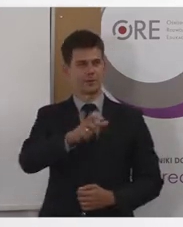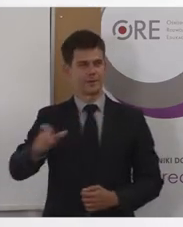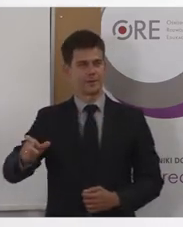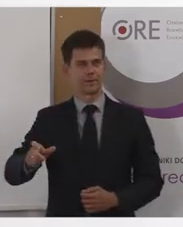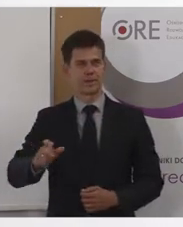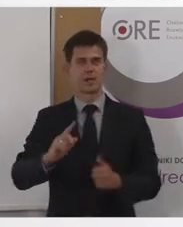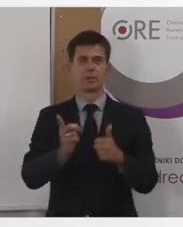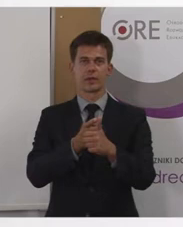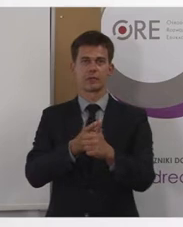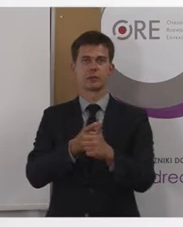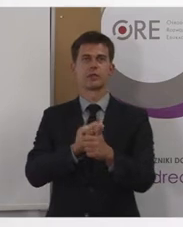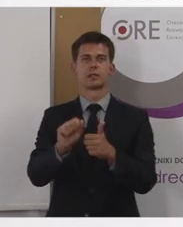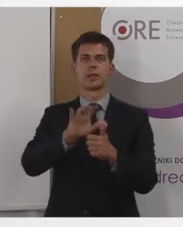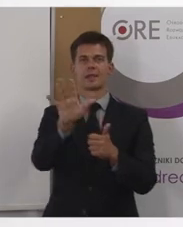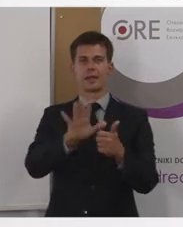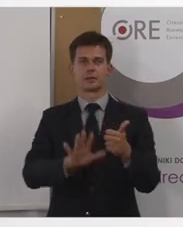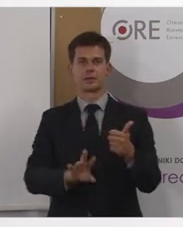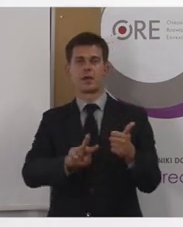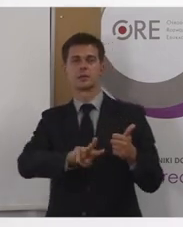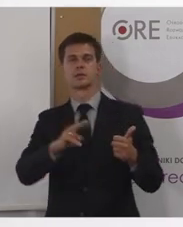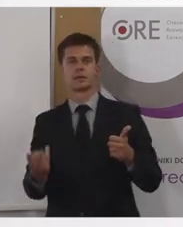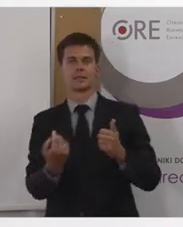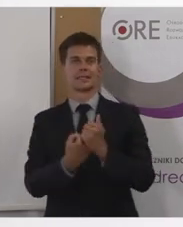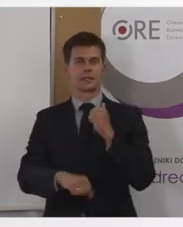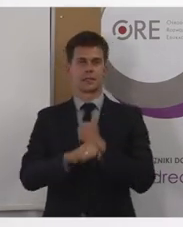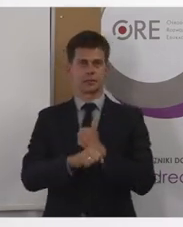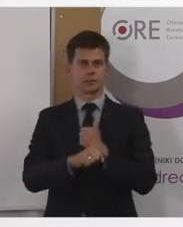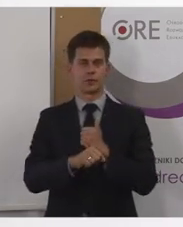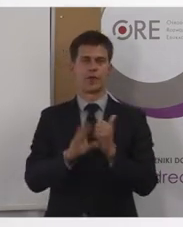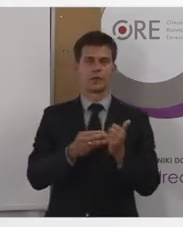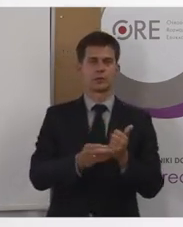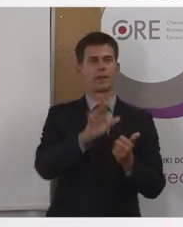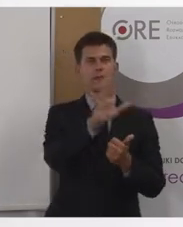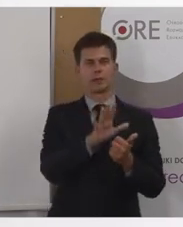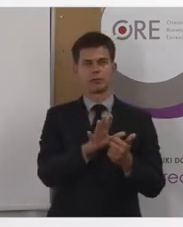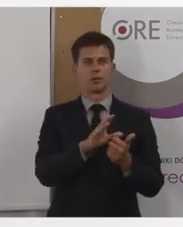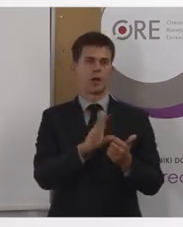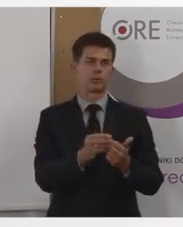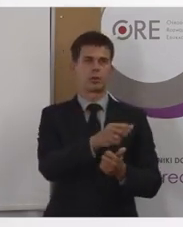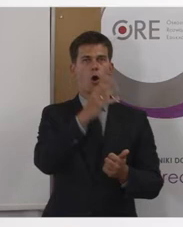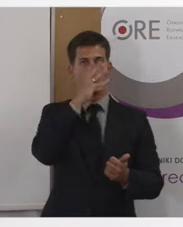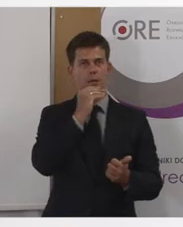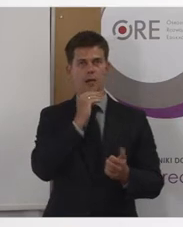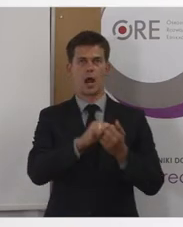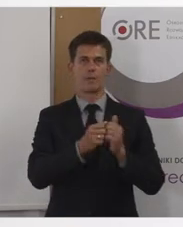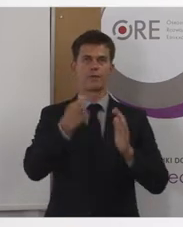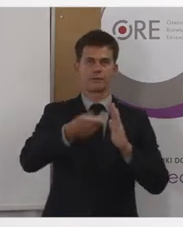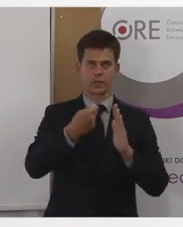jest tekst alternatywny, czyli wszelkiego rodzaju treści, które nie są tekstem,